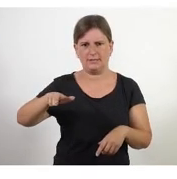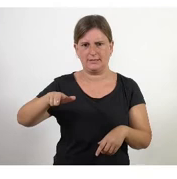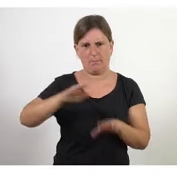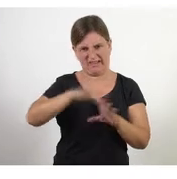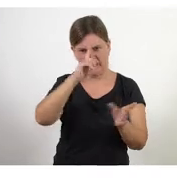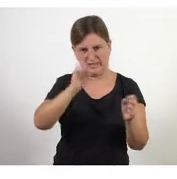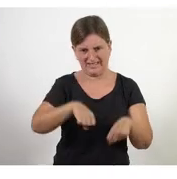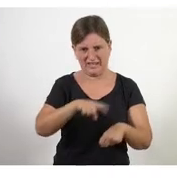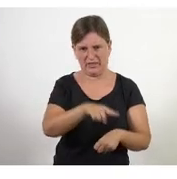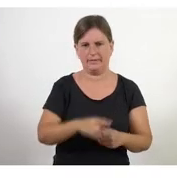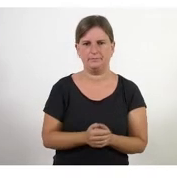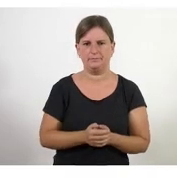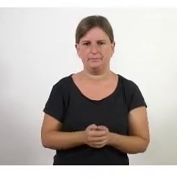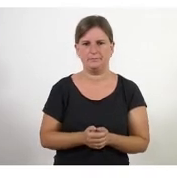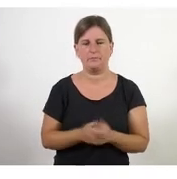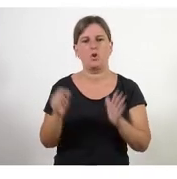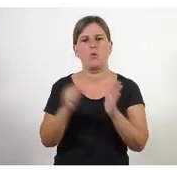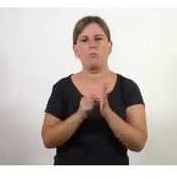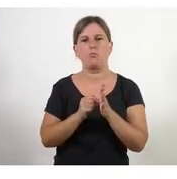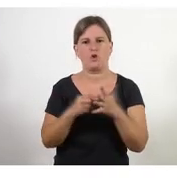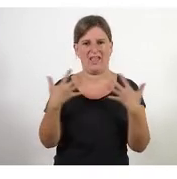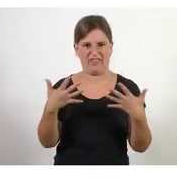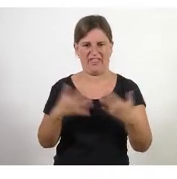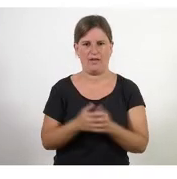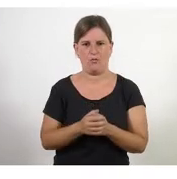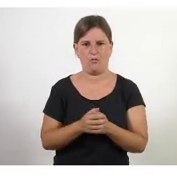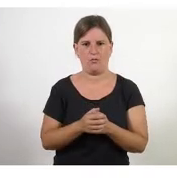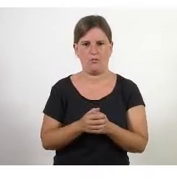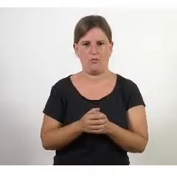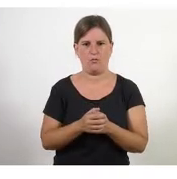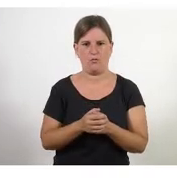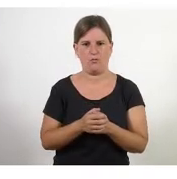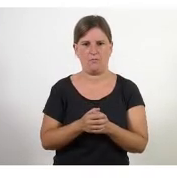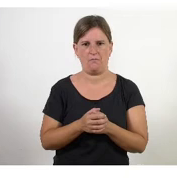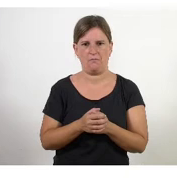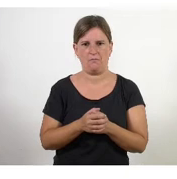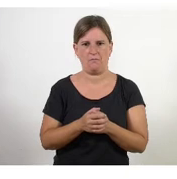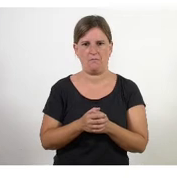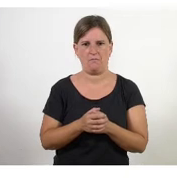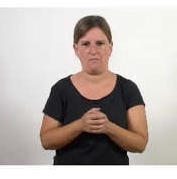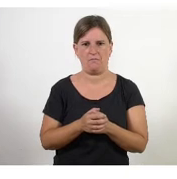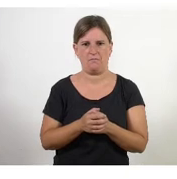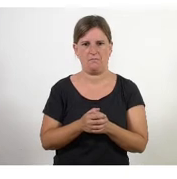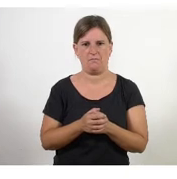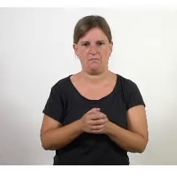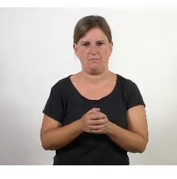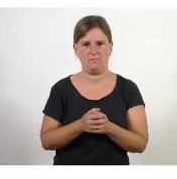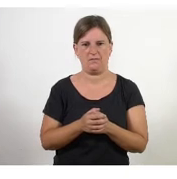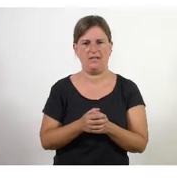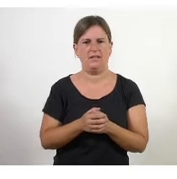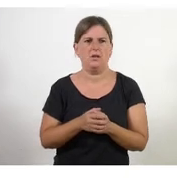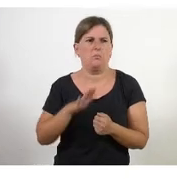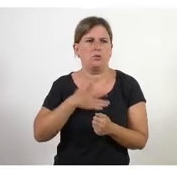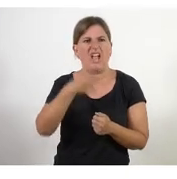principi número 10 de forma regular i això vol dir potser cada dues setmanes ens parem